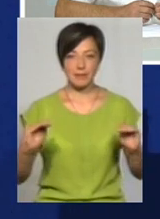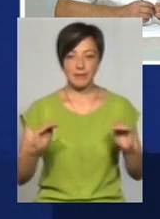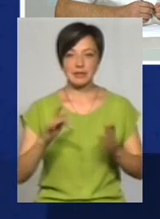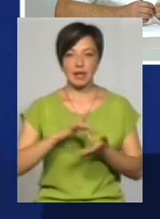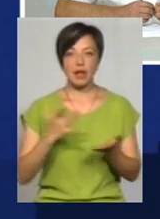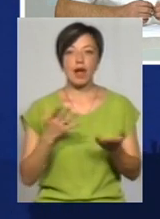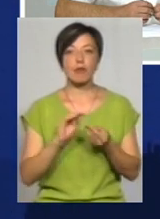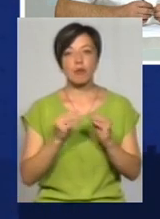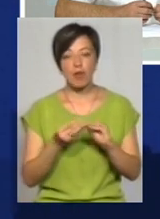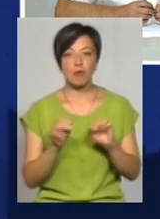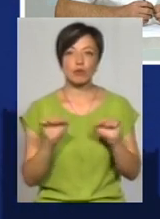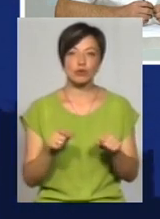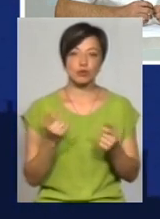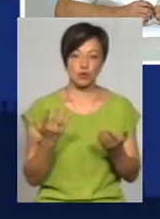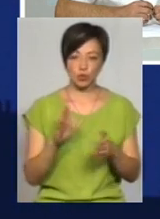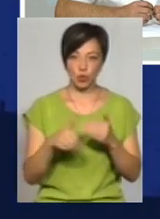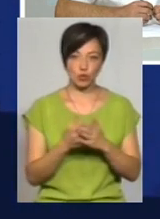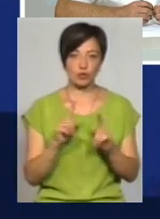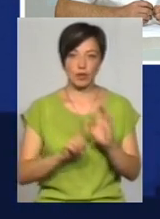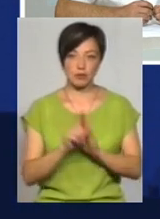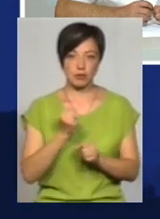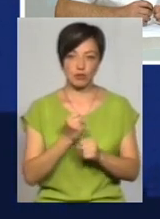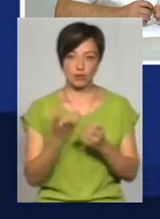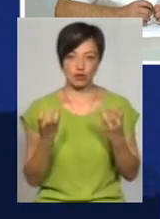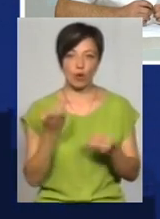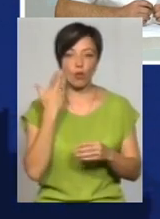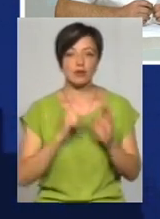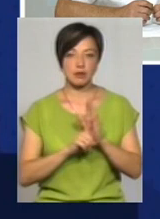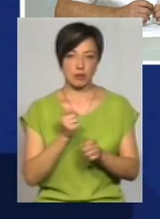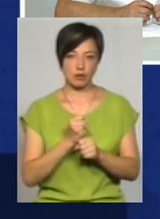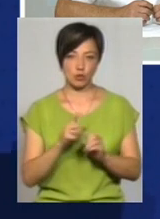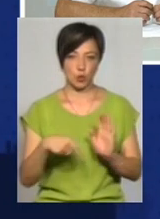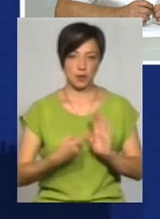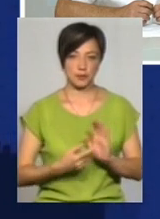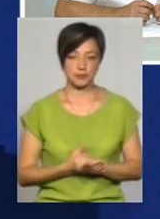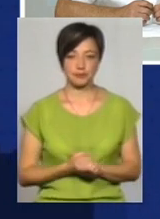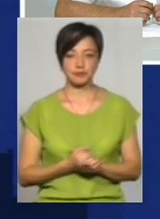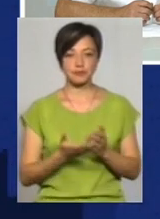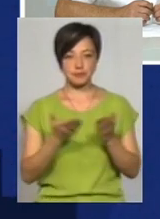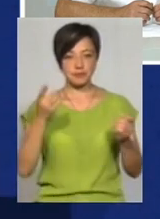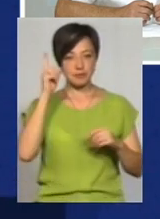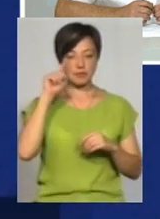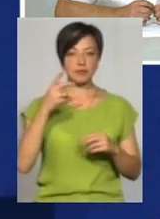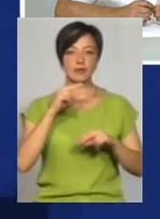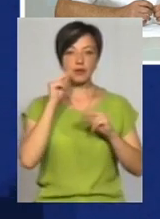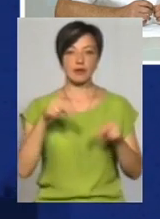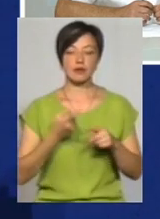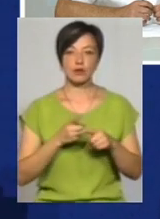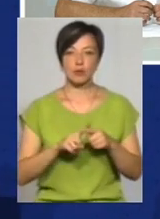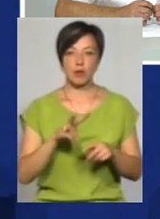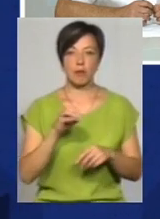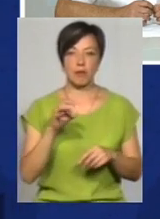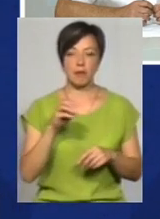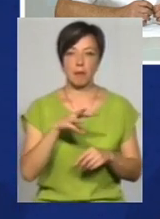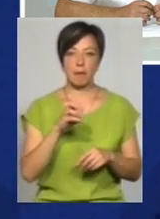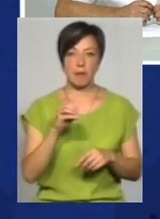є виклики і як ви думаєте, що вони досі не запрацювали ще і коли вони повинні запрацювати? Знаєте, якщо всі звинувачують цьому мера,